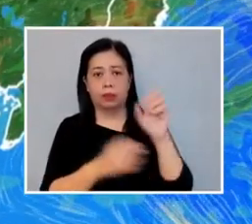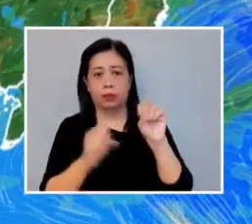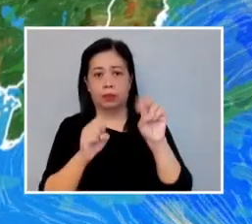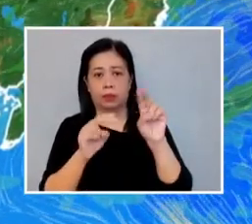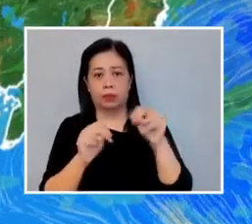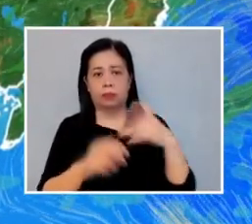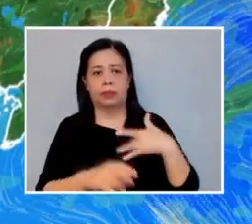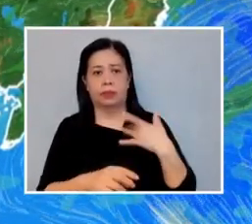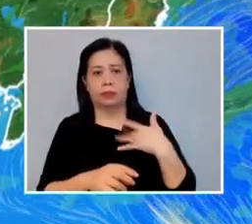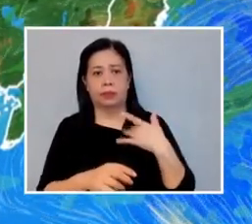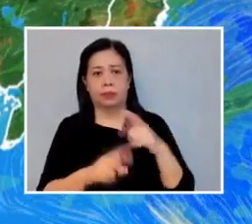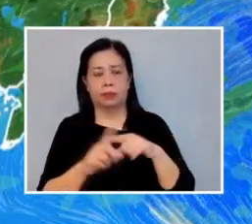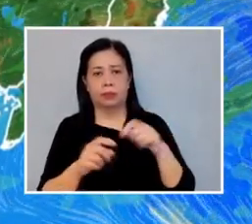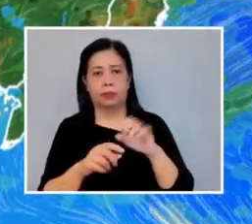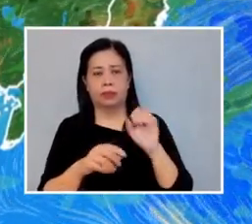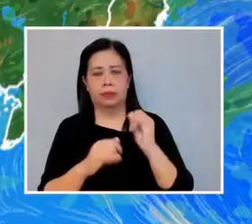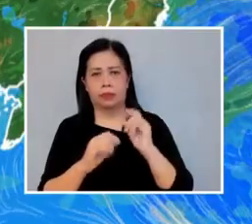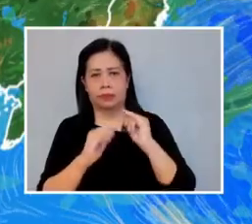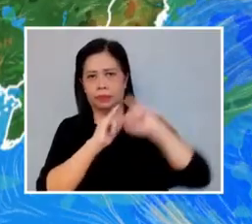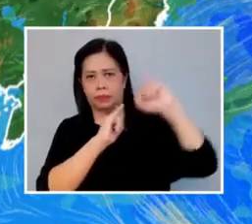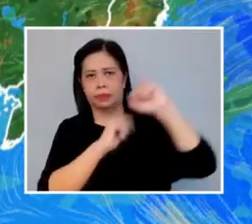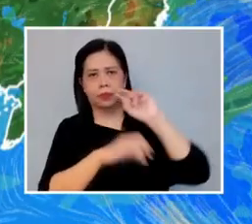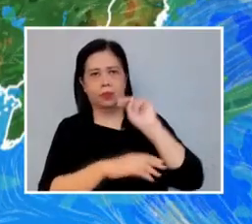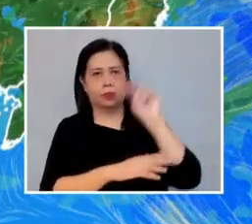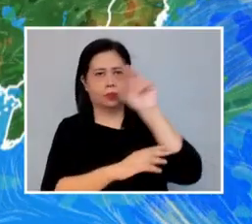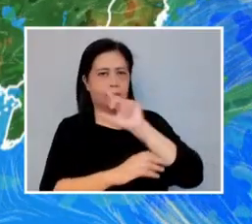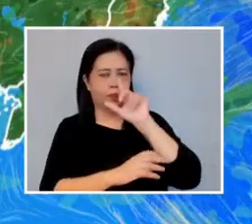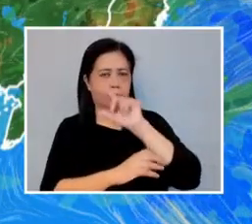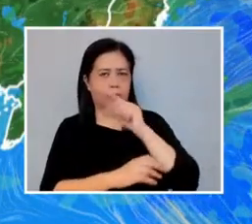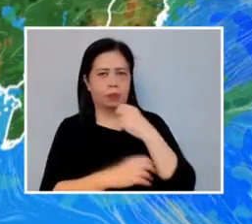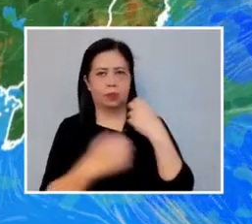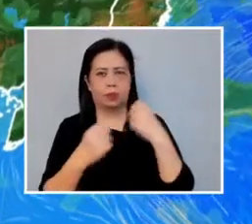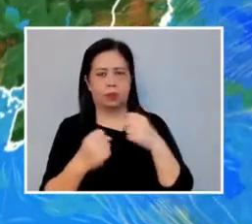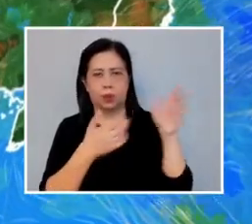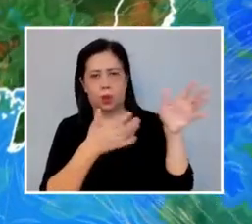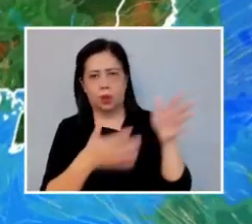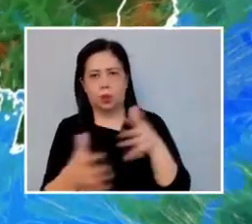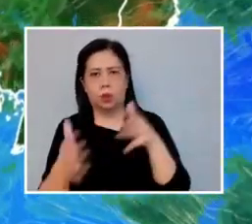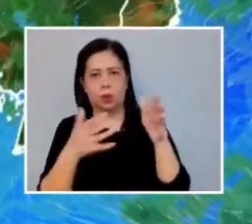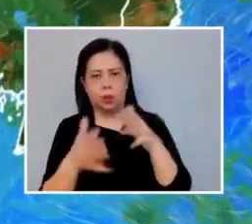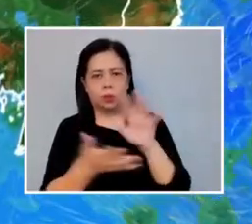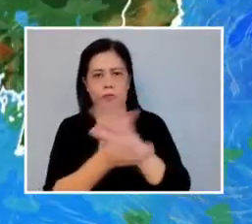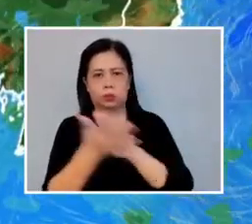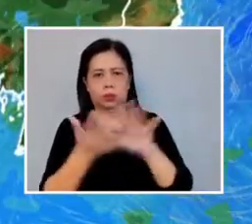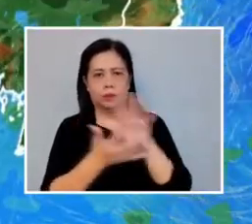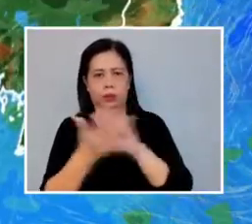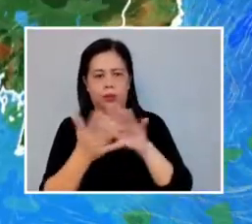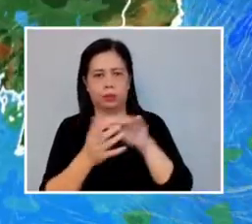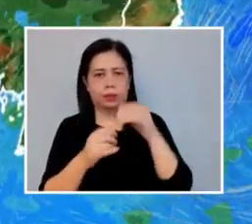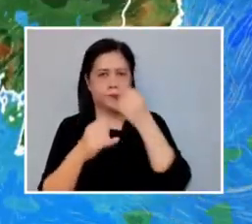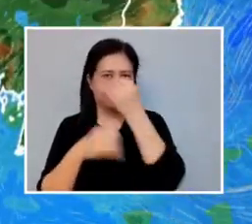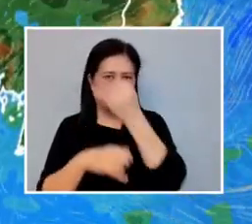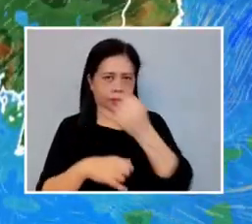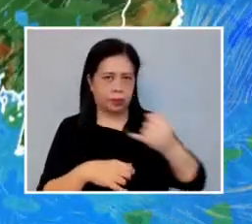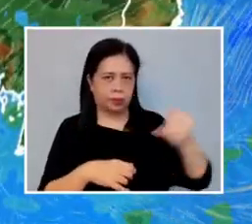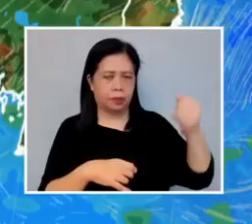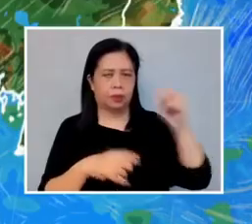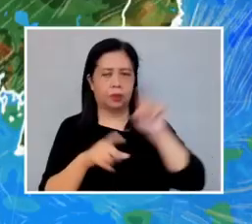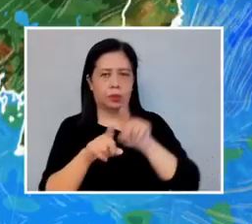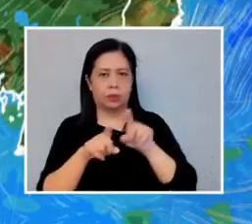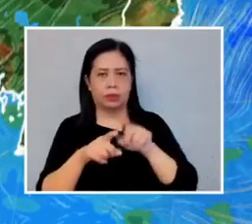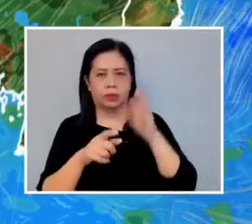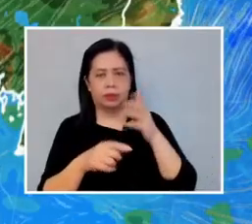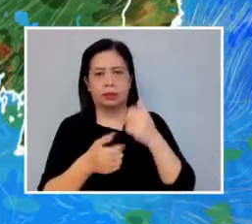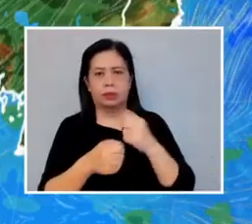mararamdaman po ito sa Extreme Northern Luzon. Dahil sa malakas na ihip ng hangin, mabubuo ang shear line na magkapaulan po sa